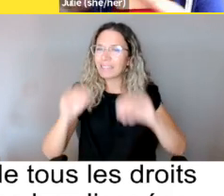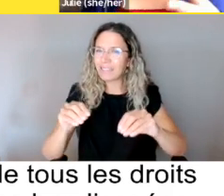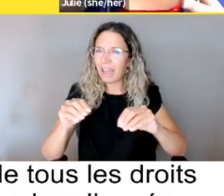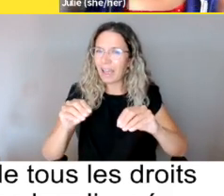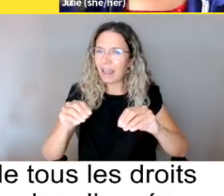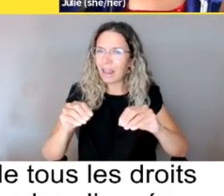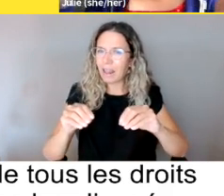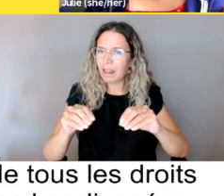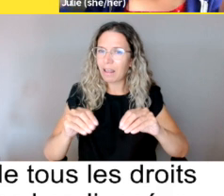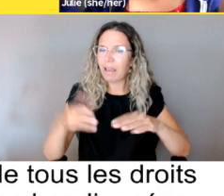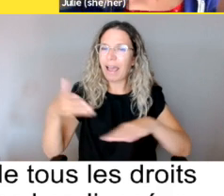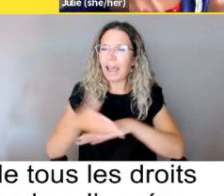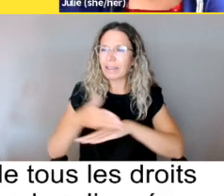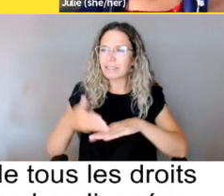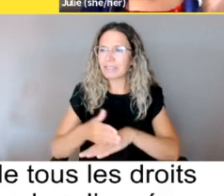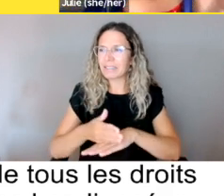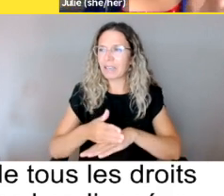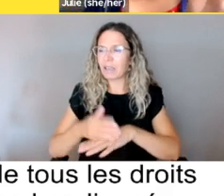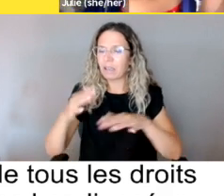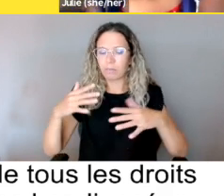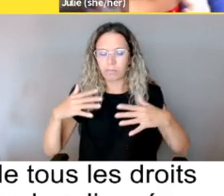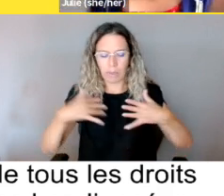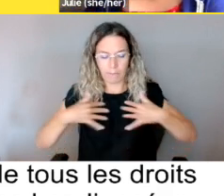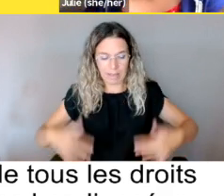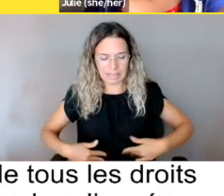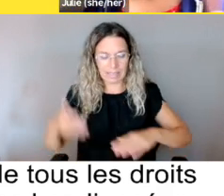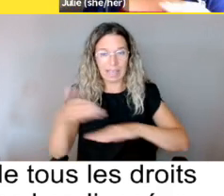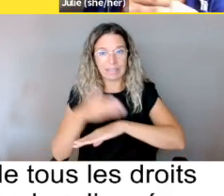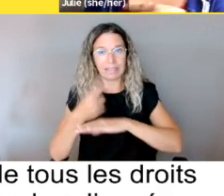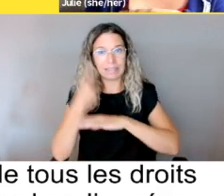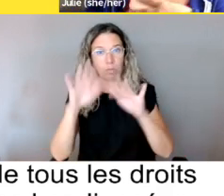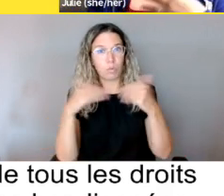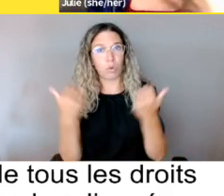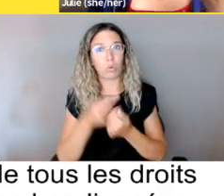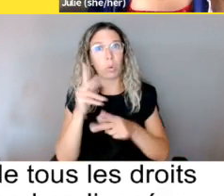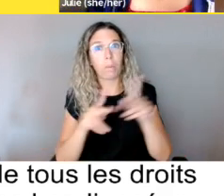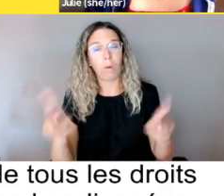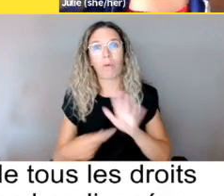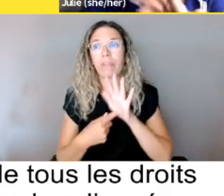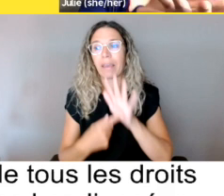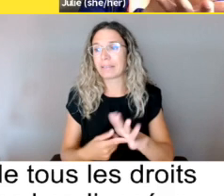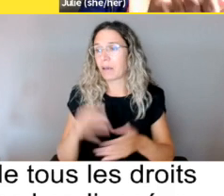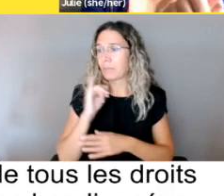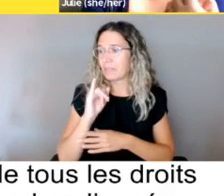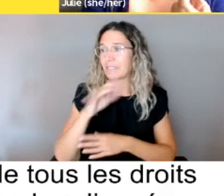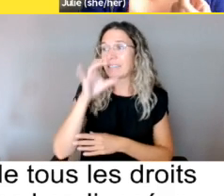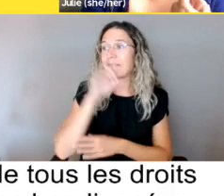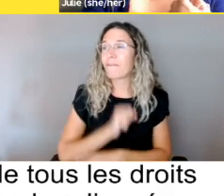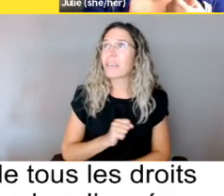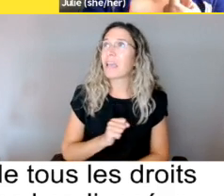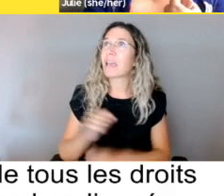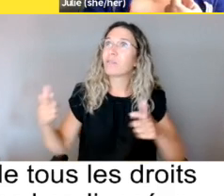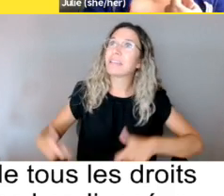accès physiquement accessibles à tous quand c'est, mettons, un vieil